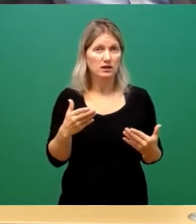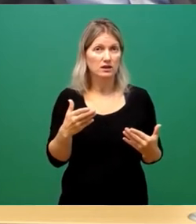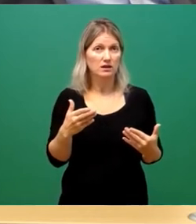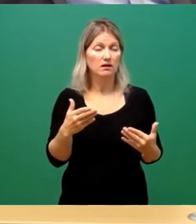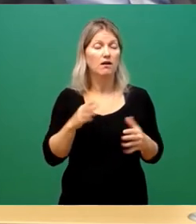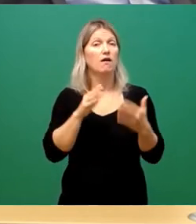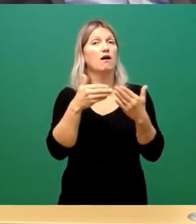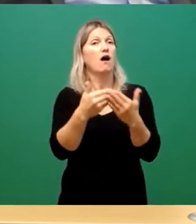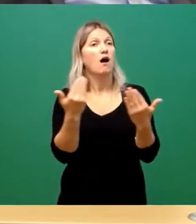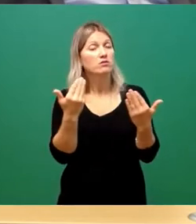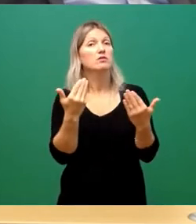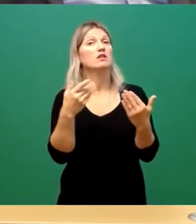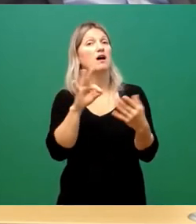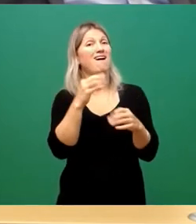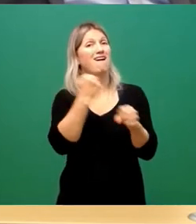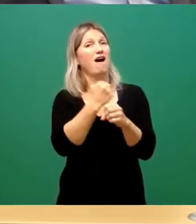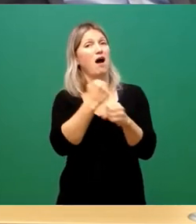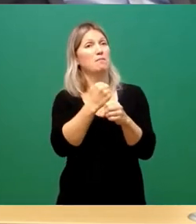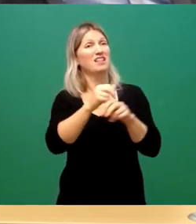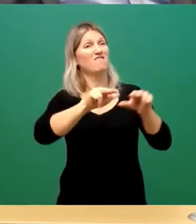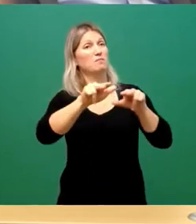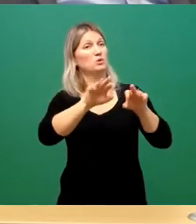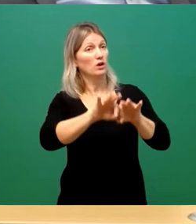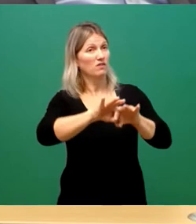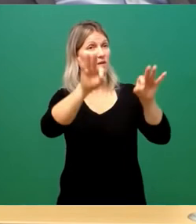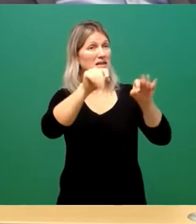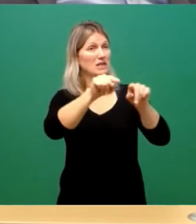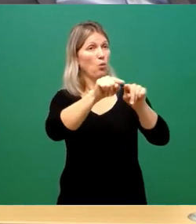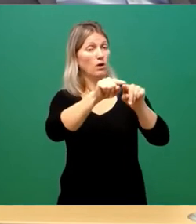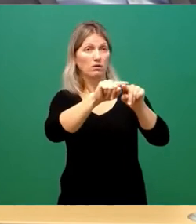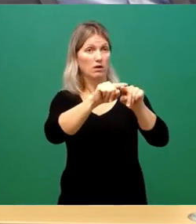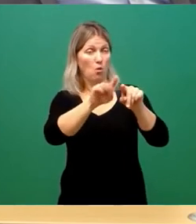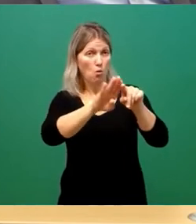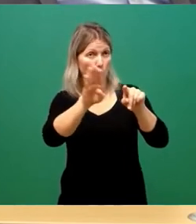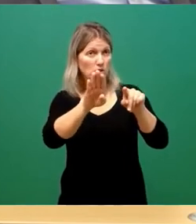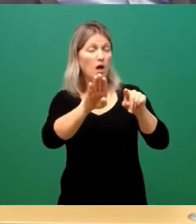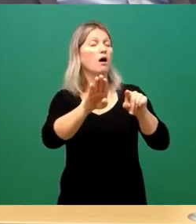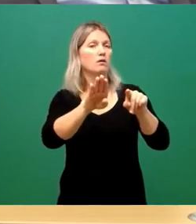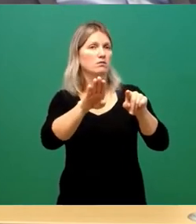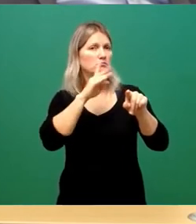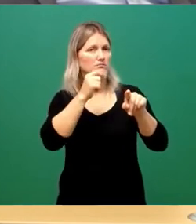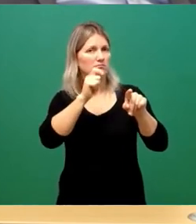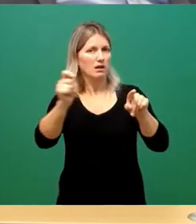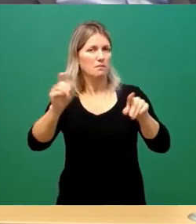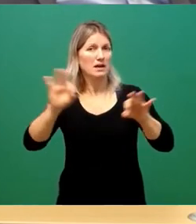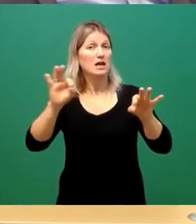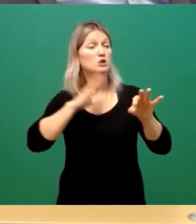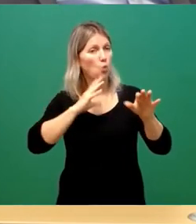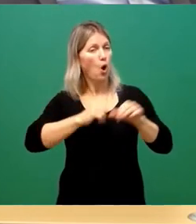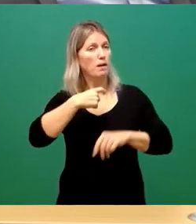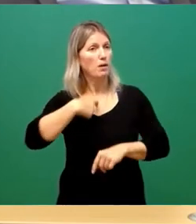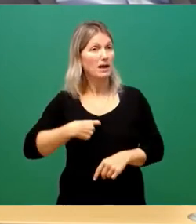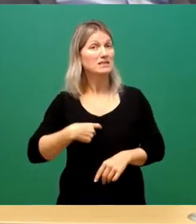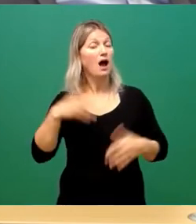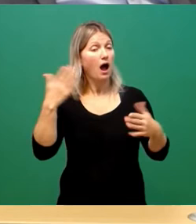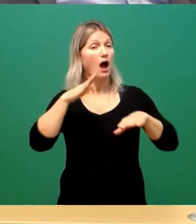in der Arbeit der Verwaltung gibt. Und ehrlich gesagt, das kann der Oberbürgermeister und der Oberbürgermeister heißt der Kielbert, nicht